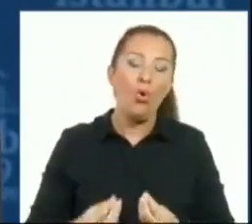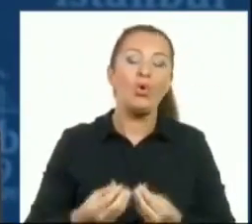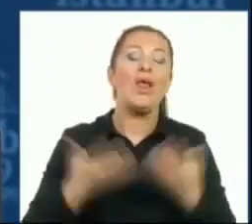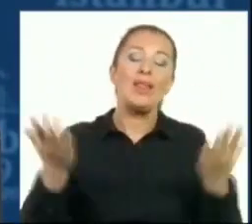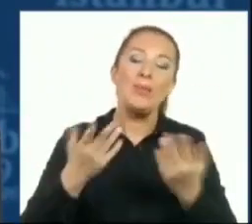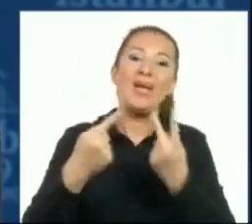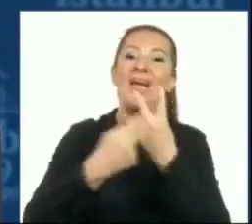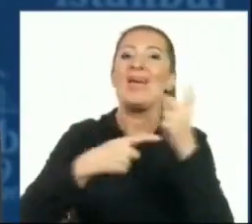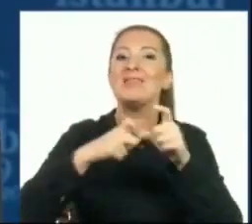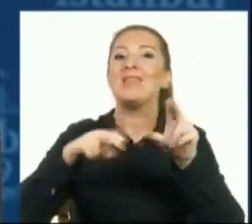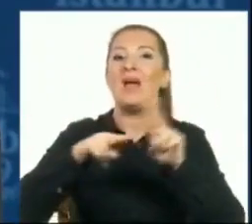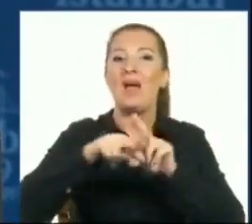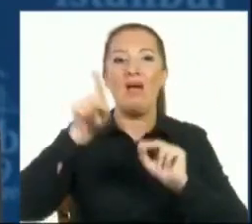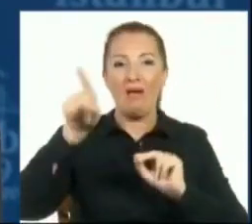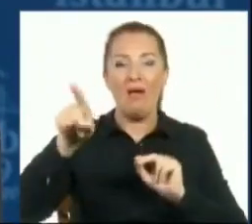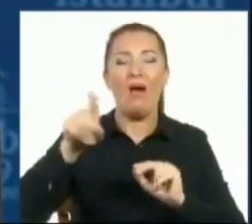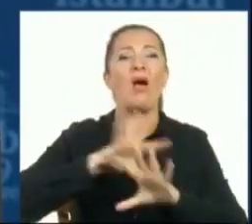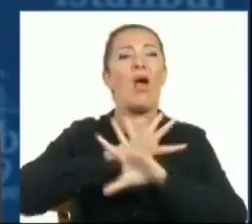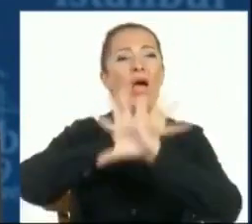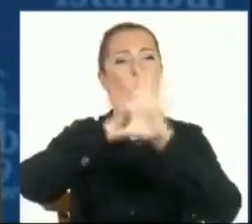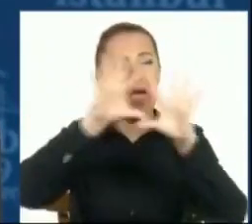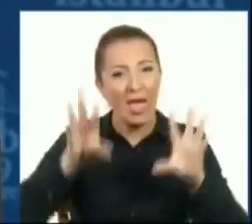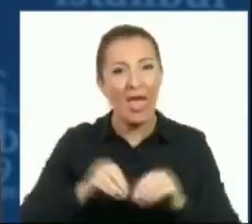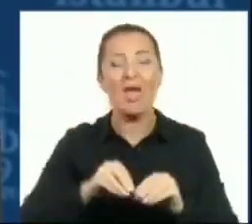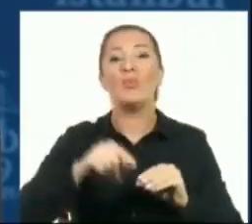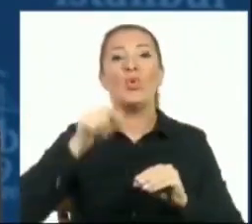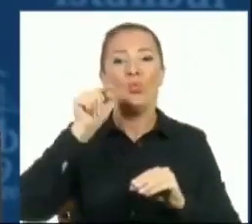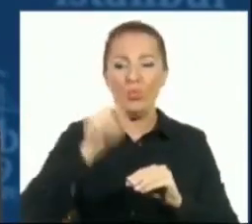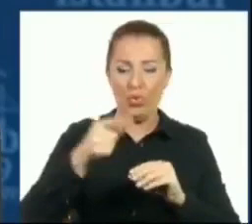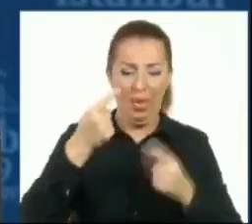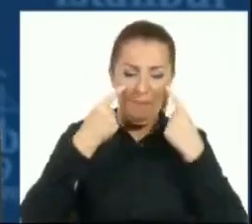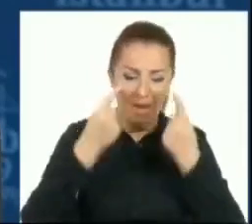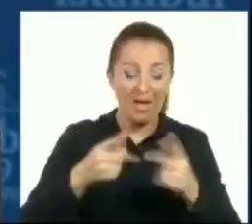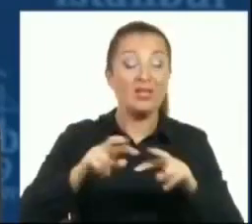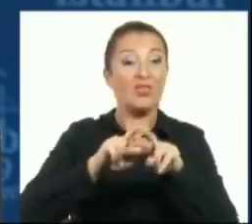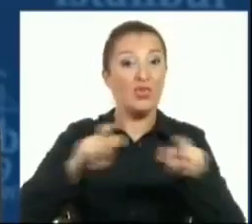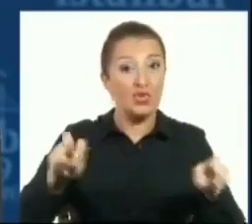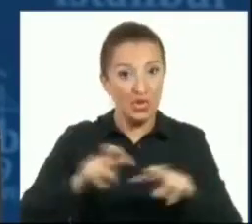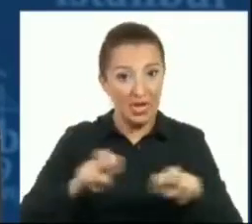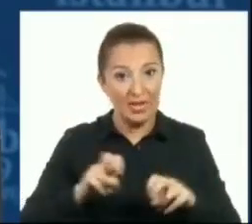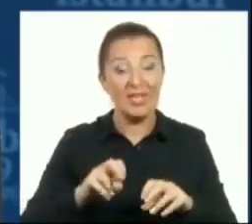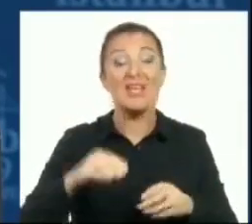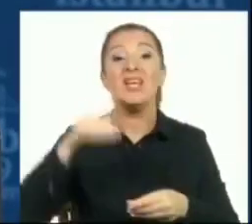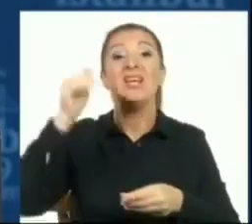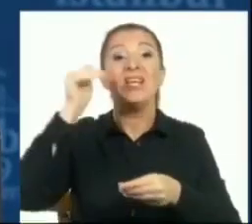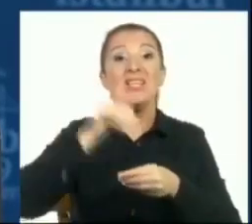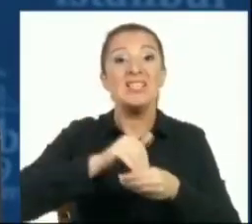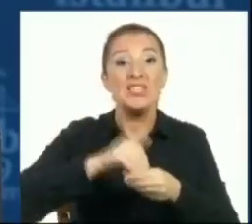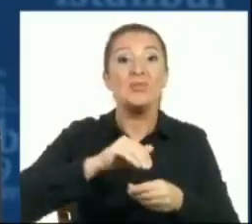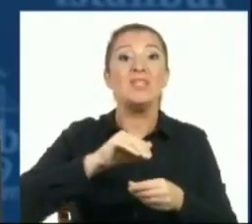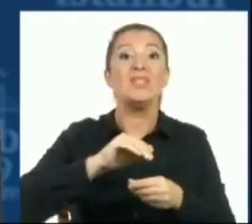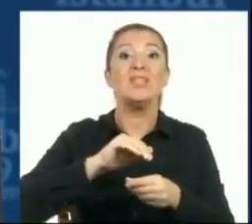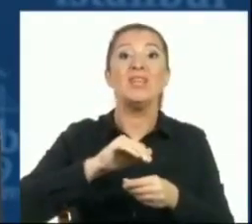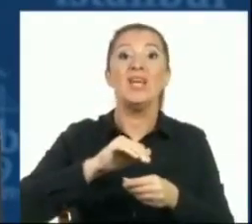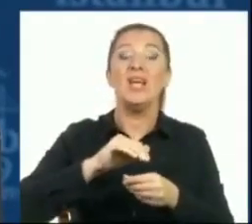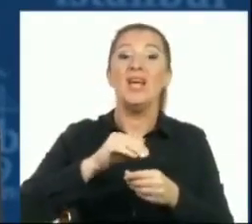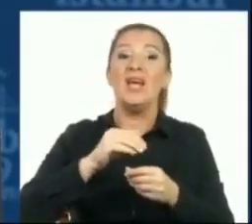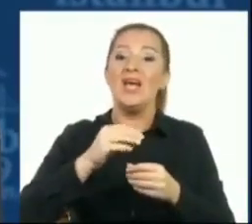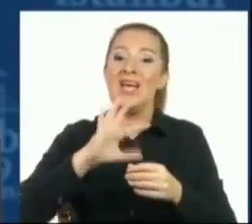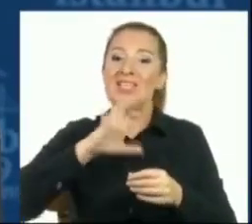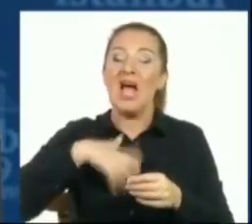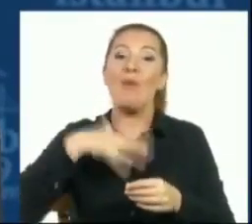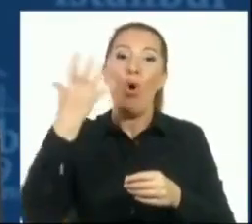Seçim Kurulu da bütün bu durumu değerlendirerek seçimin sahibi olması